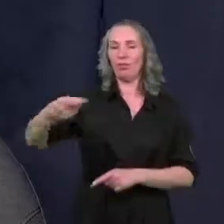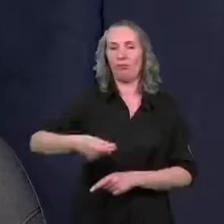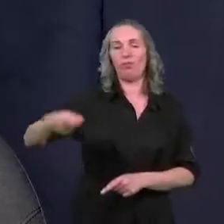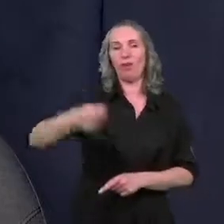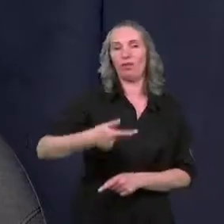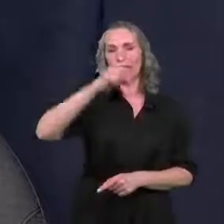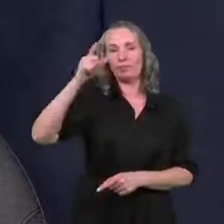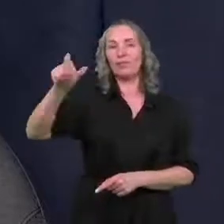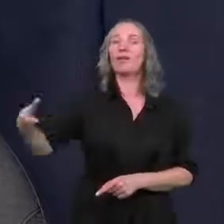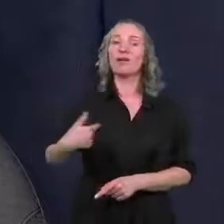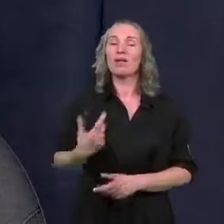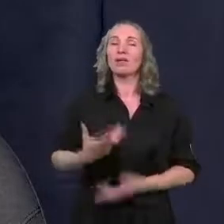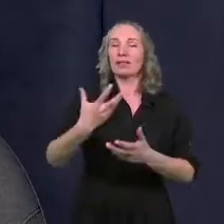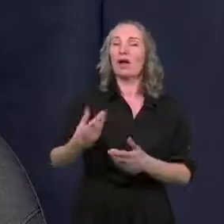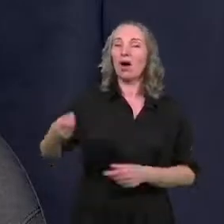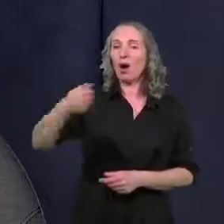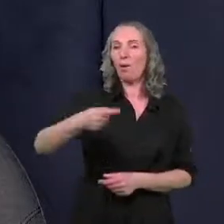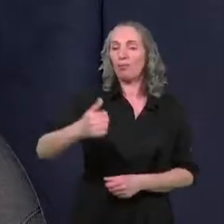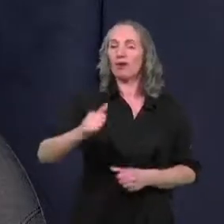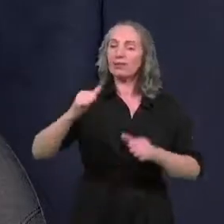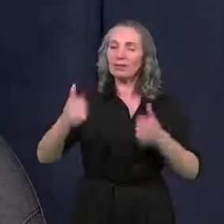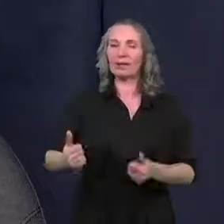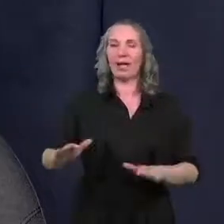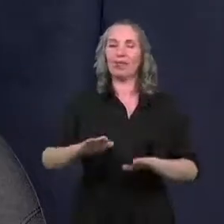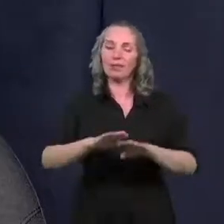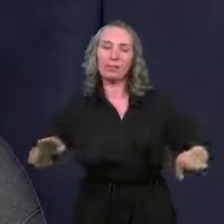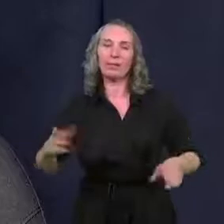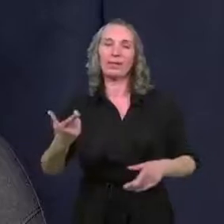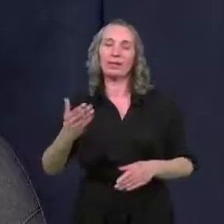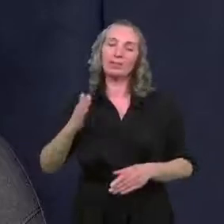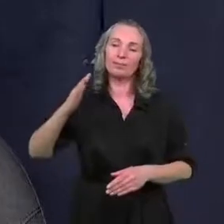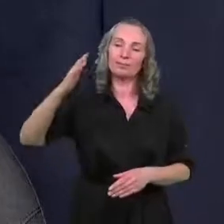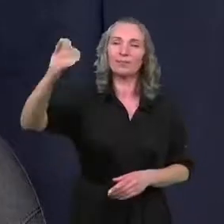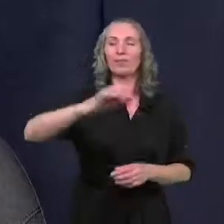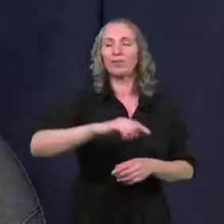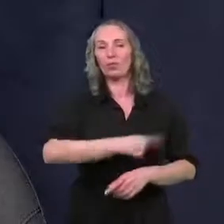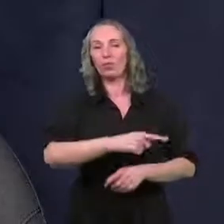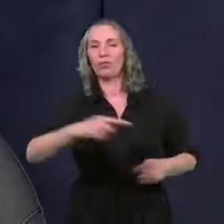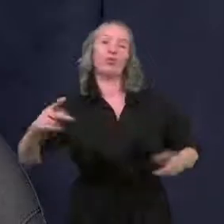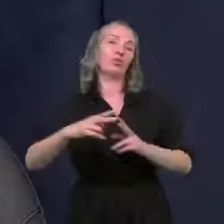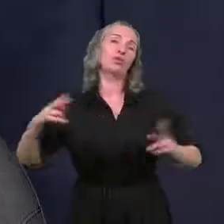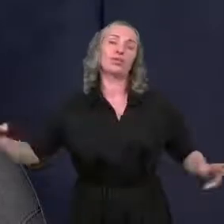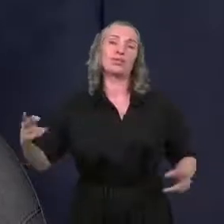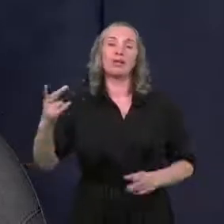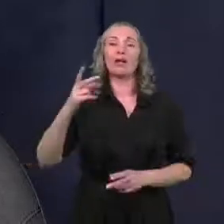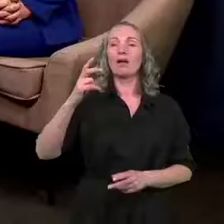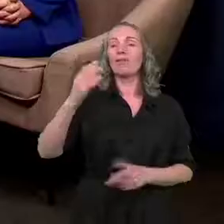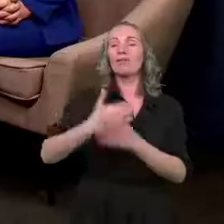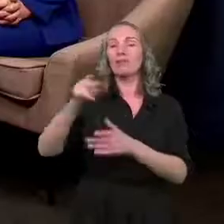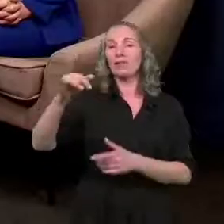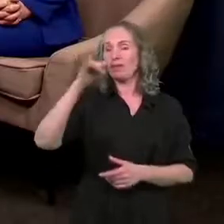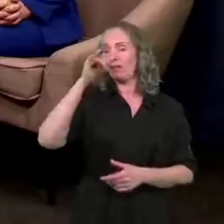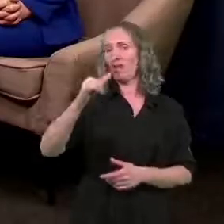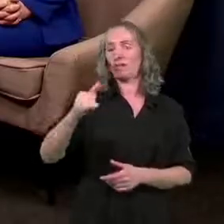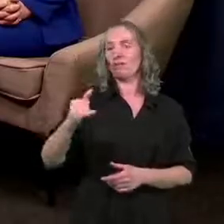Zależało nam na tym, żeby te opłaty były stabilne i przewidywalne w długiej perspektywie czasowej. Operator nie mógł nam tego